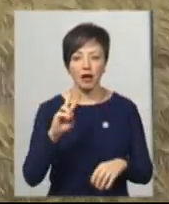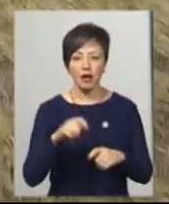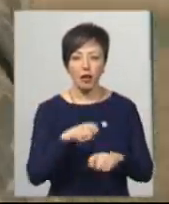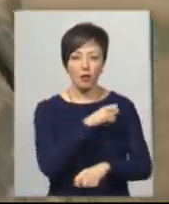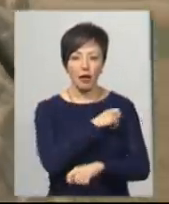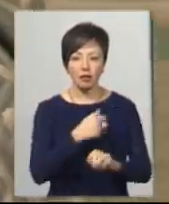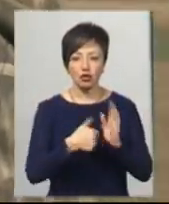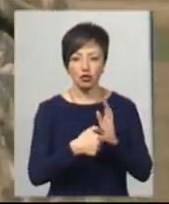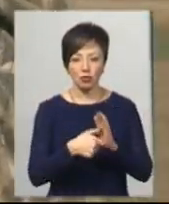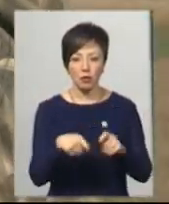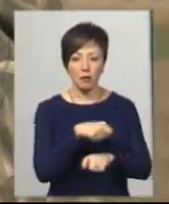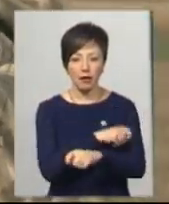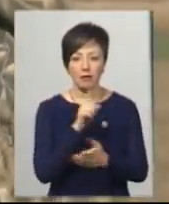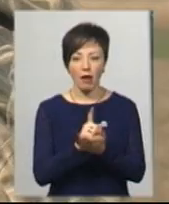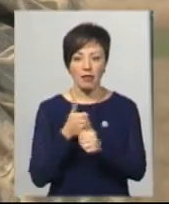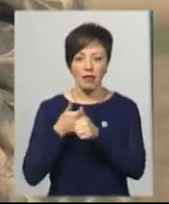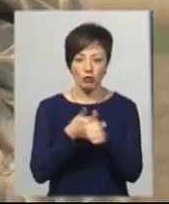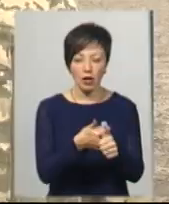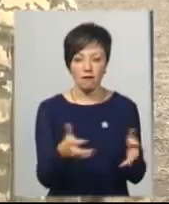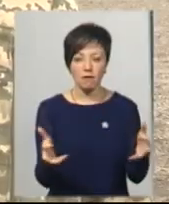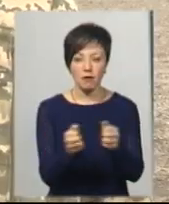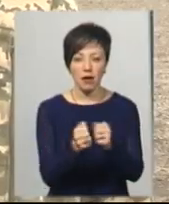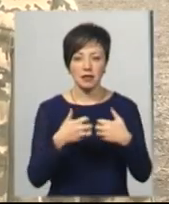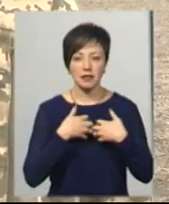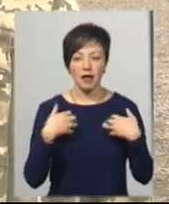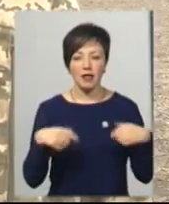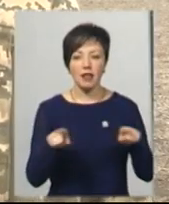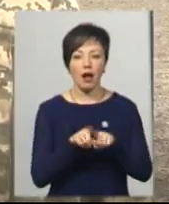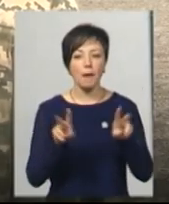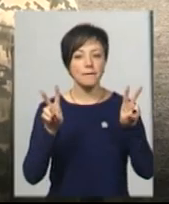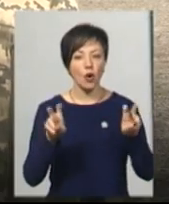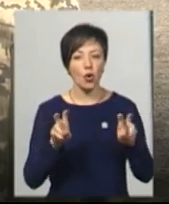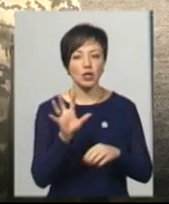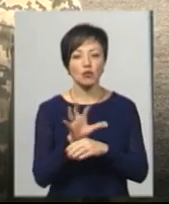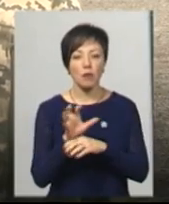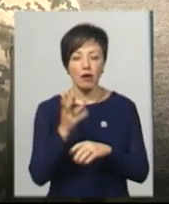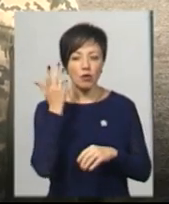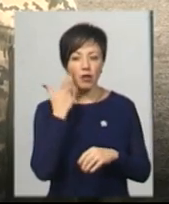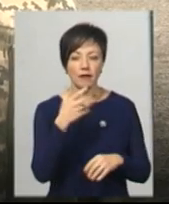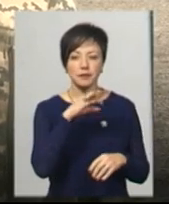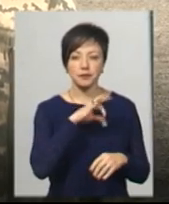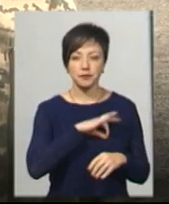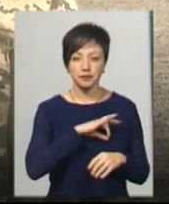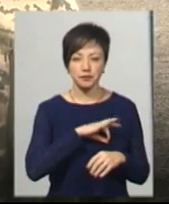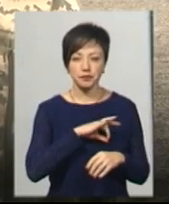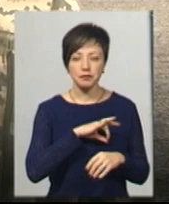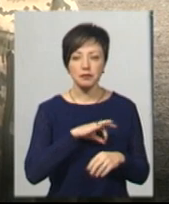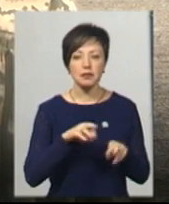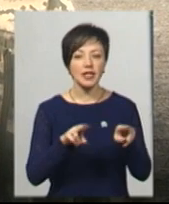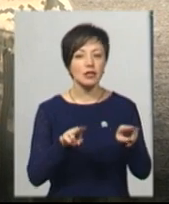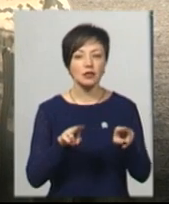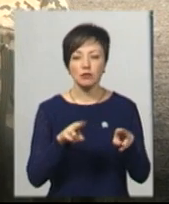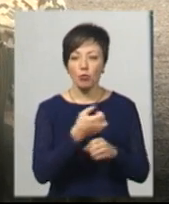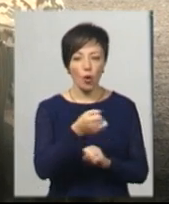600 метрів за годину, має наздогнати та впіймати звіра. Така порода собак, при якій мисливська зброя не